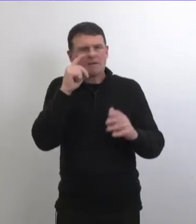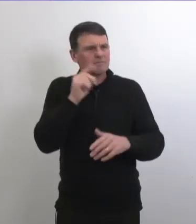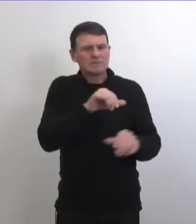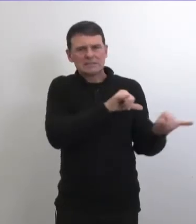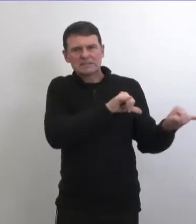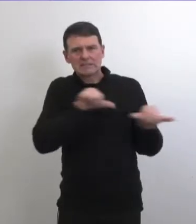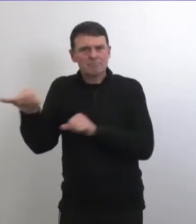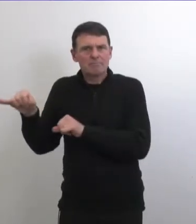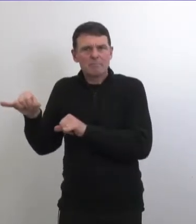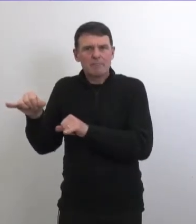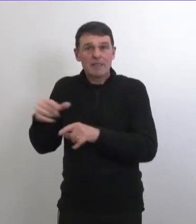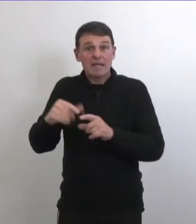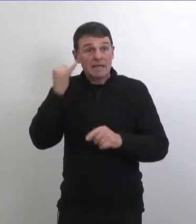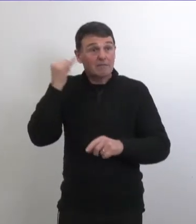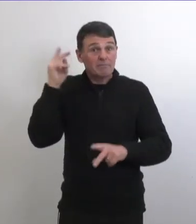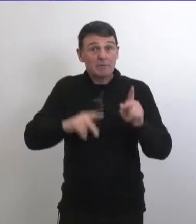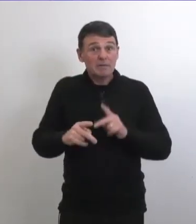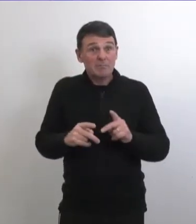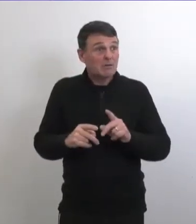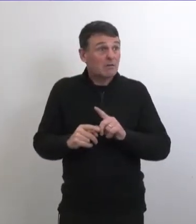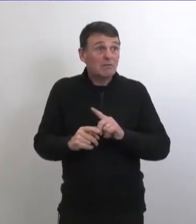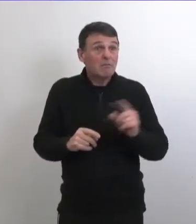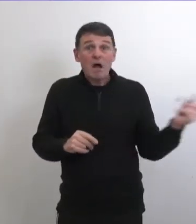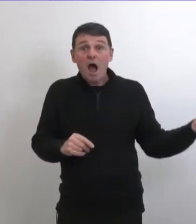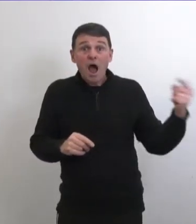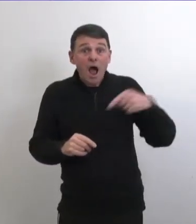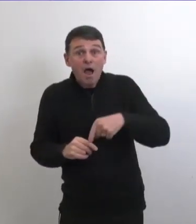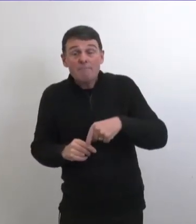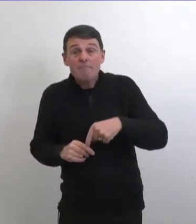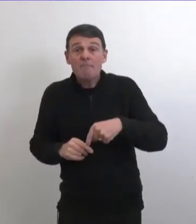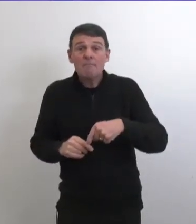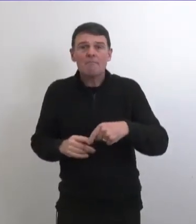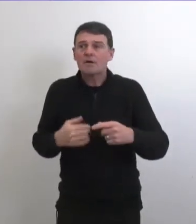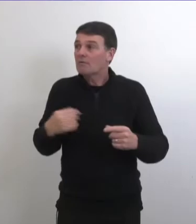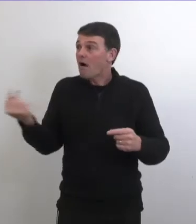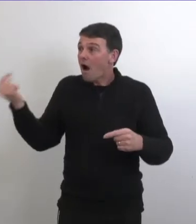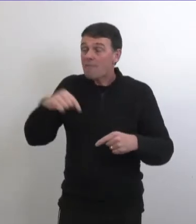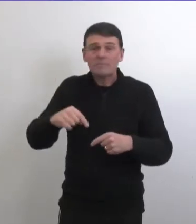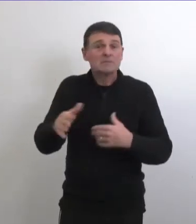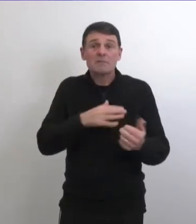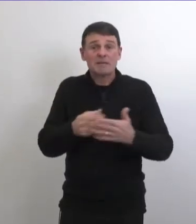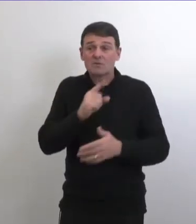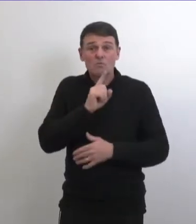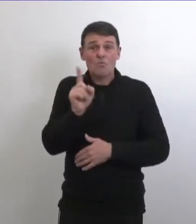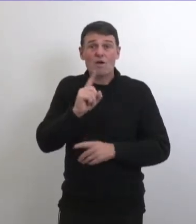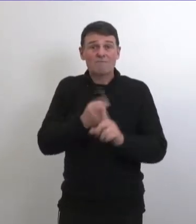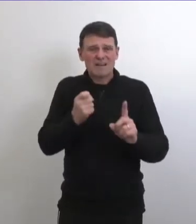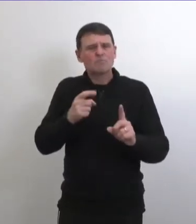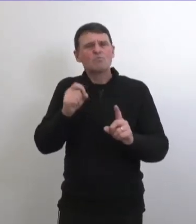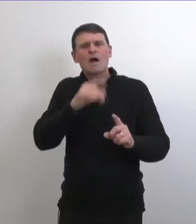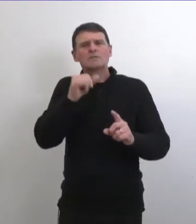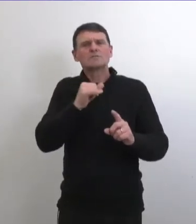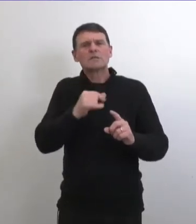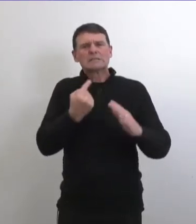une isolation obligatoire pendant la période de noël je veux dire c'est un risque qui existe et les gens vont voyager